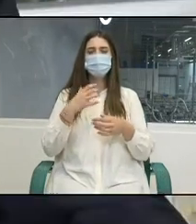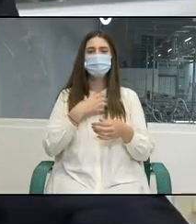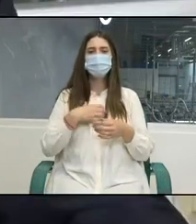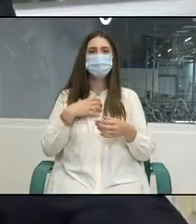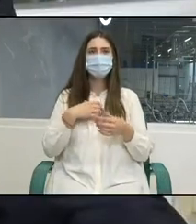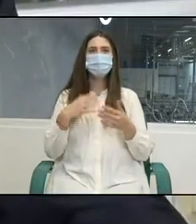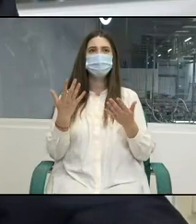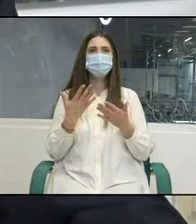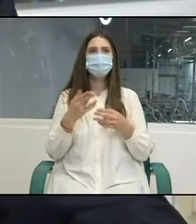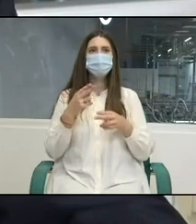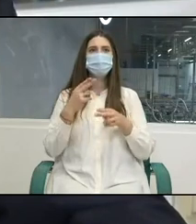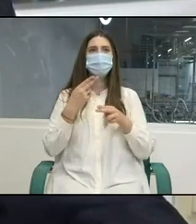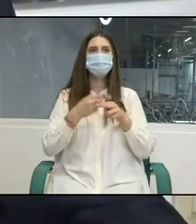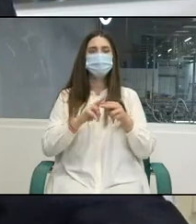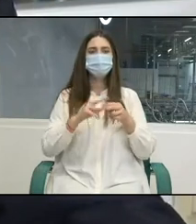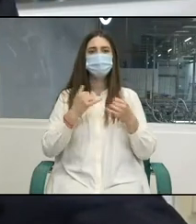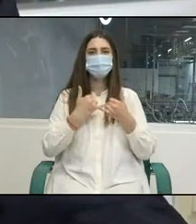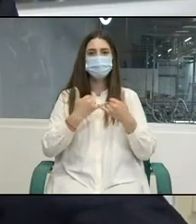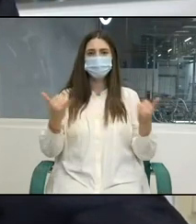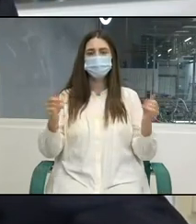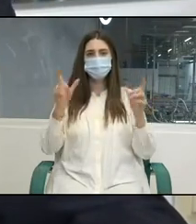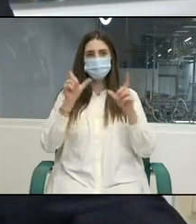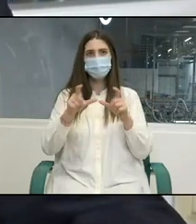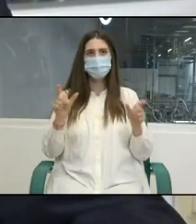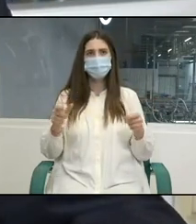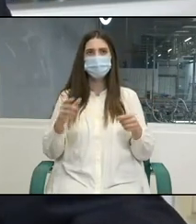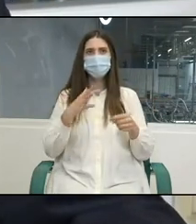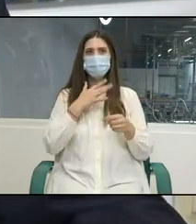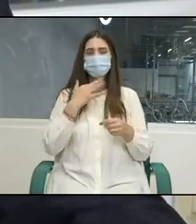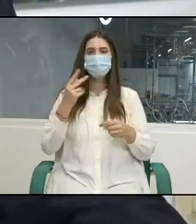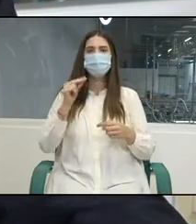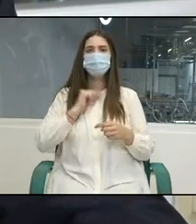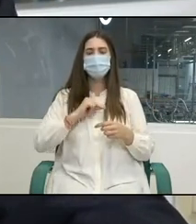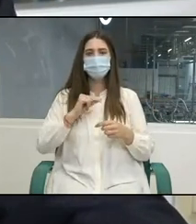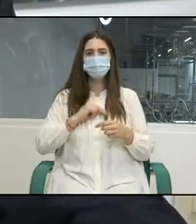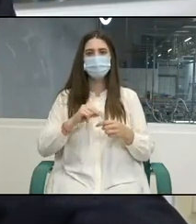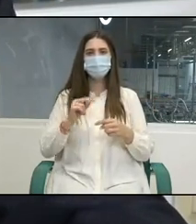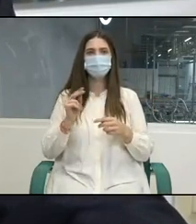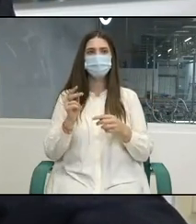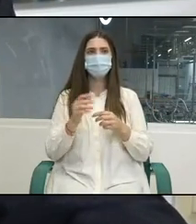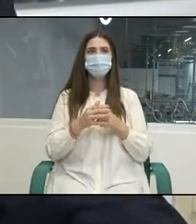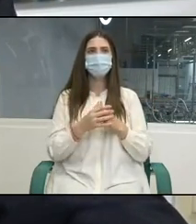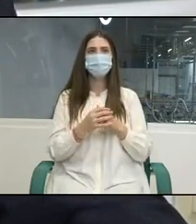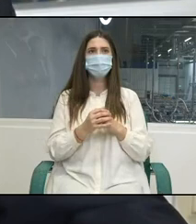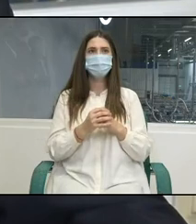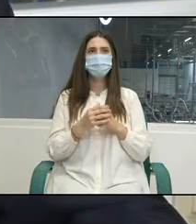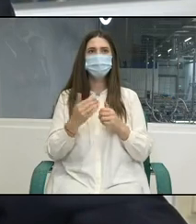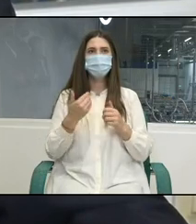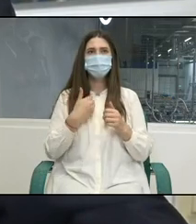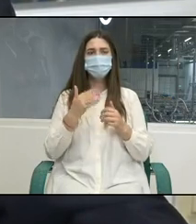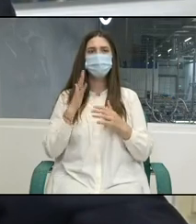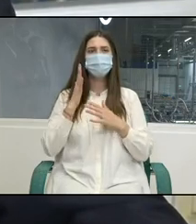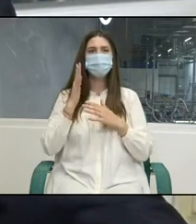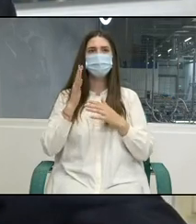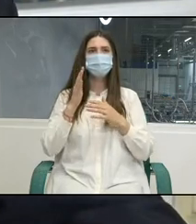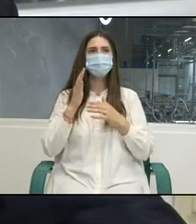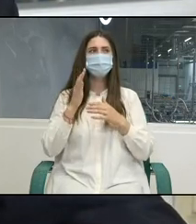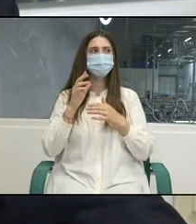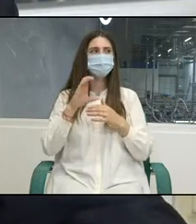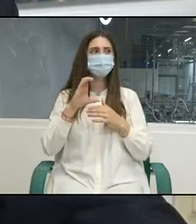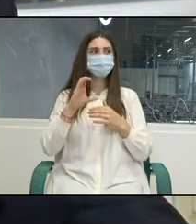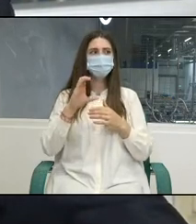asigurată muncă decentă pentru toți. Eu vreau doar să ne dorim succese în continuare, că acest program să fie spre binile cetățenilor,